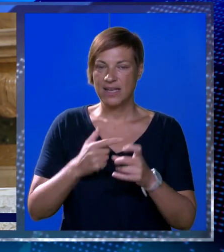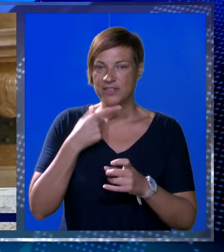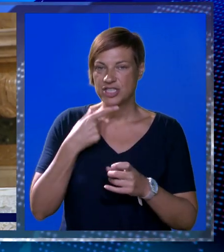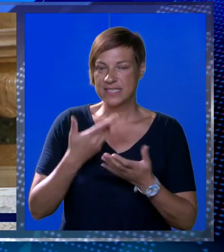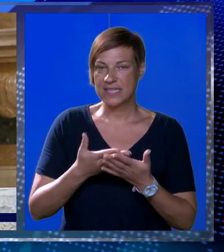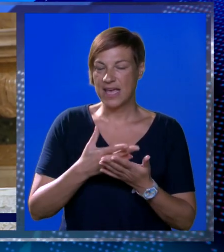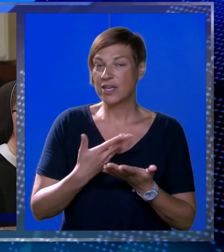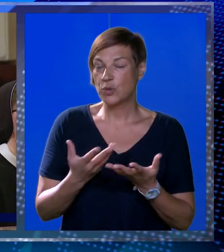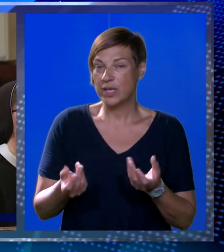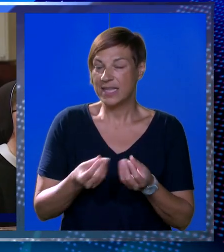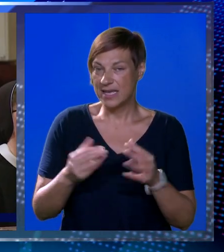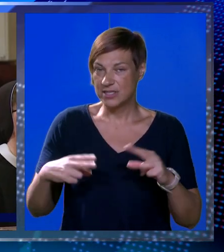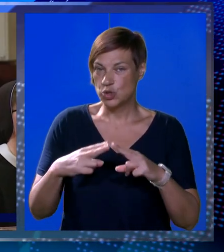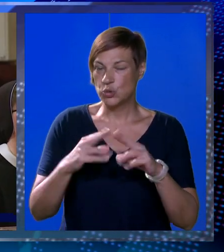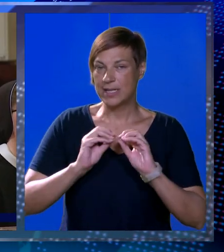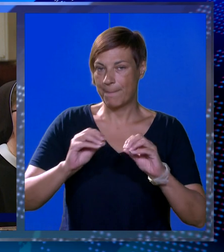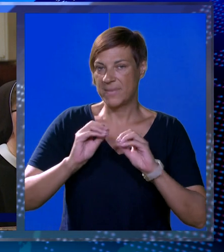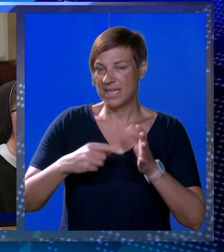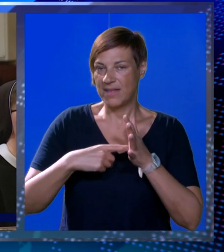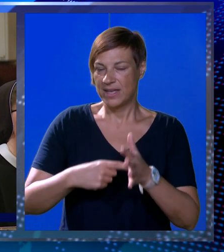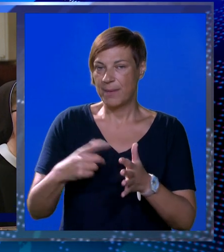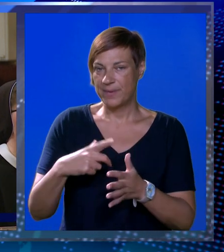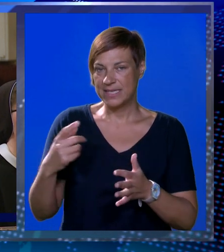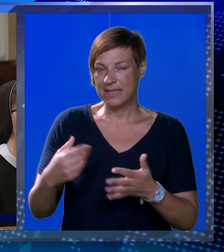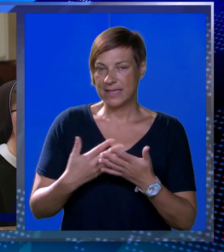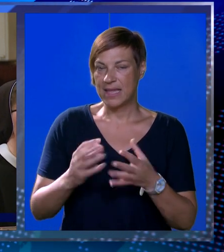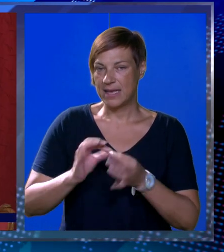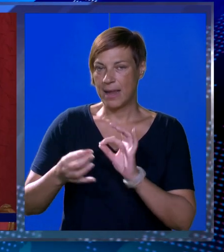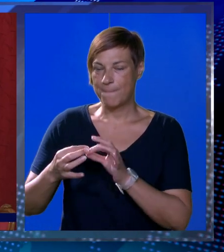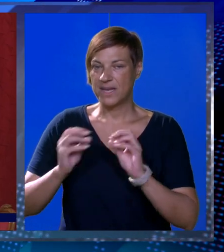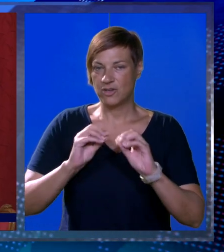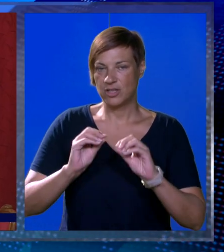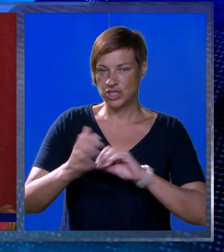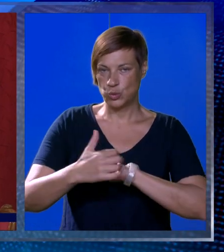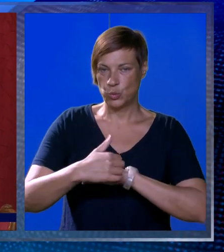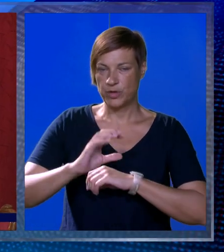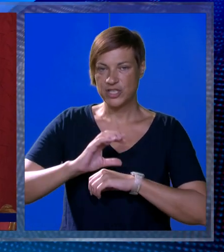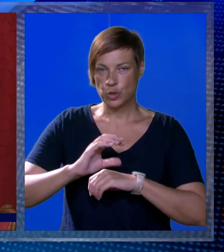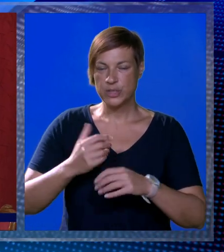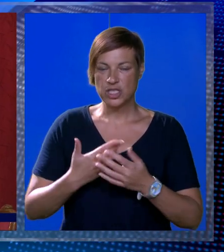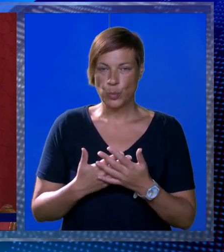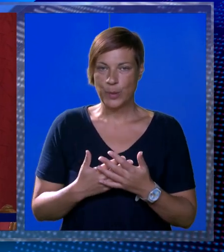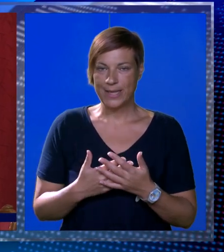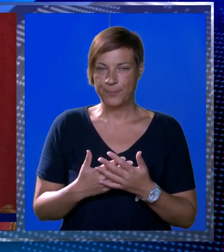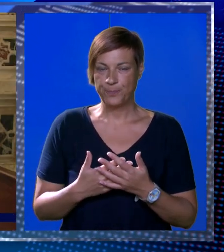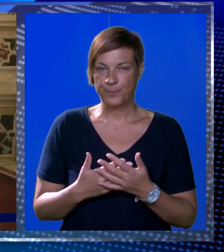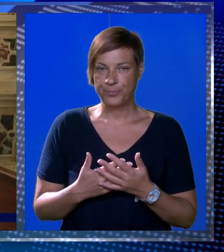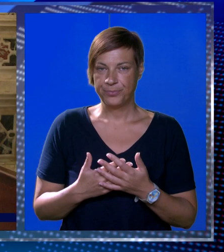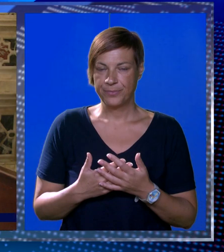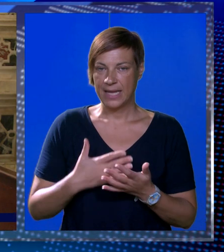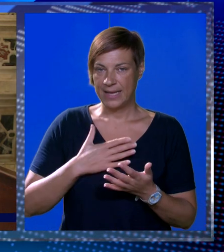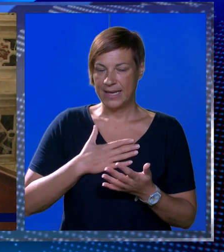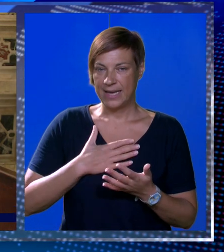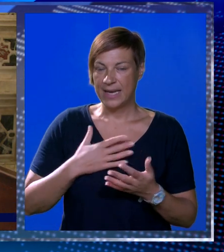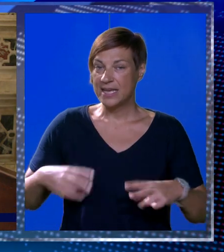istakno je kako redovnički susret popraćen predavanjima predstavlja dan neprekitnog učenja u Dubrovačkoj biskupiji. U